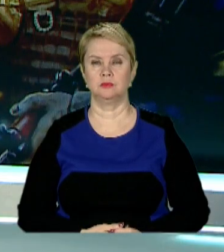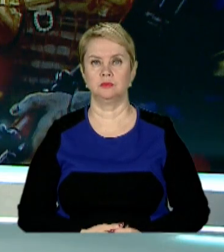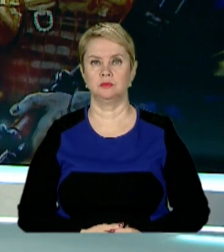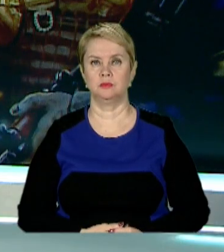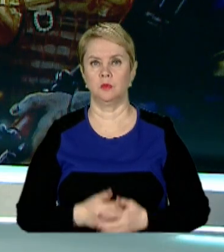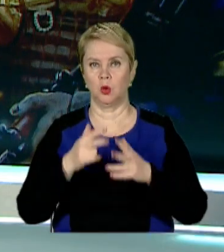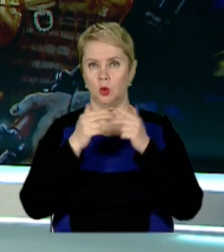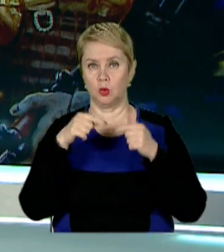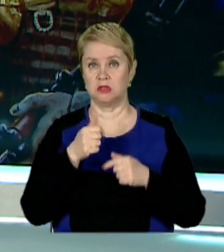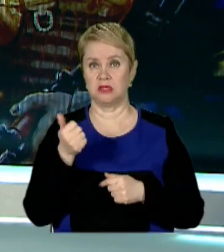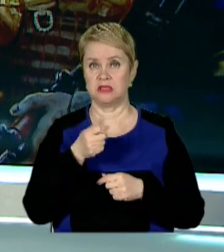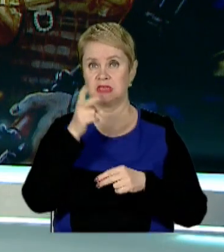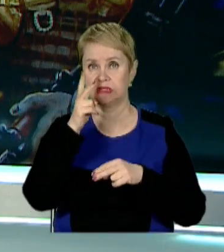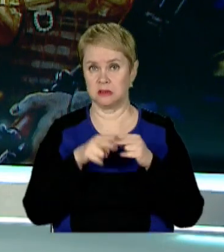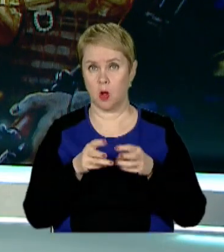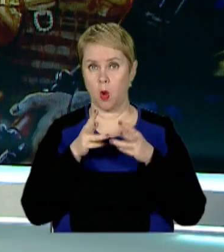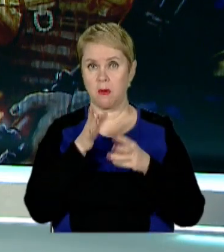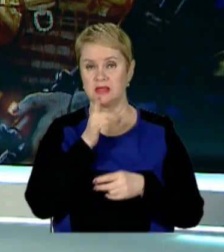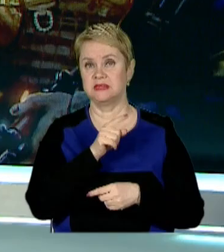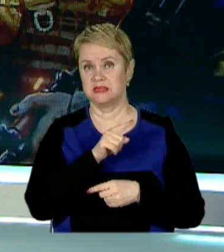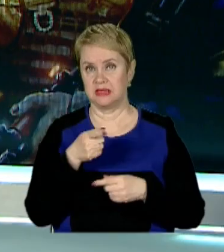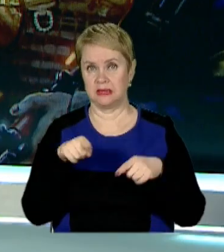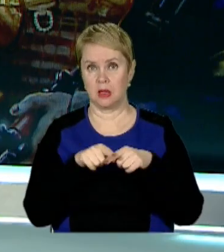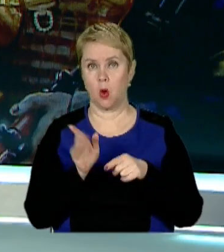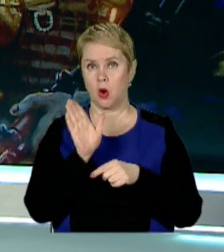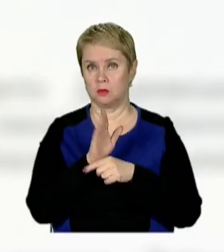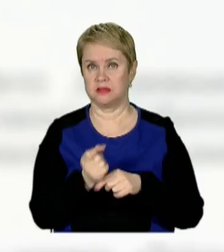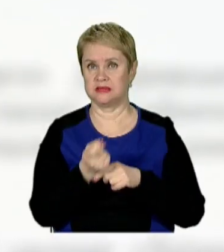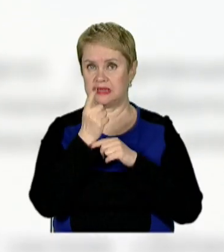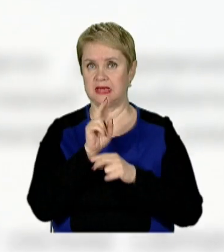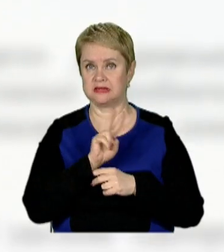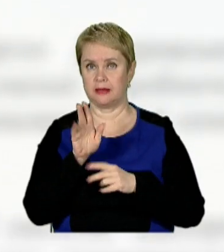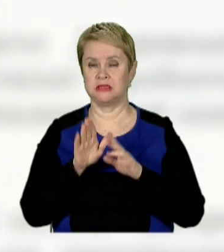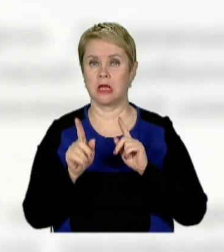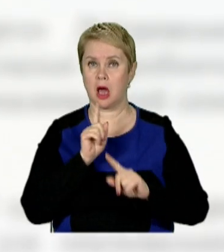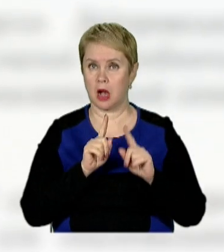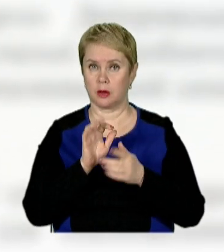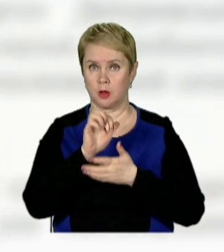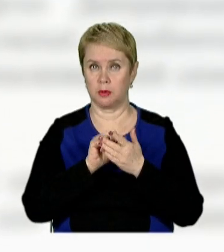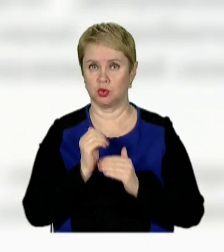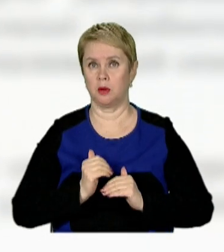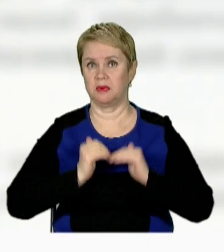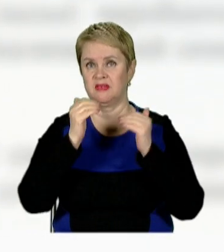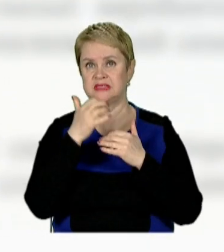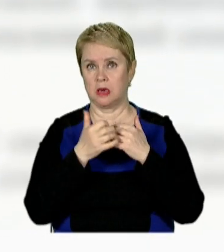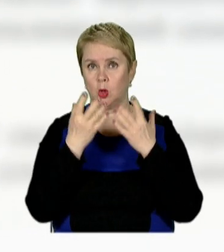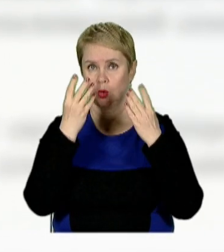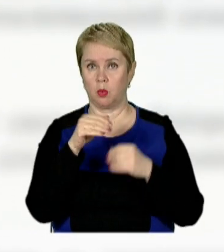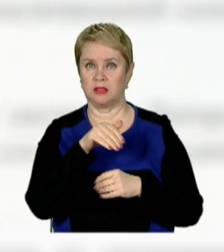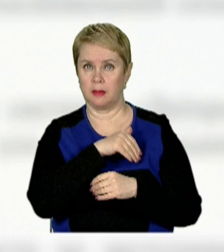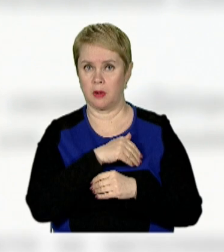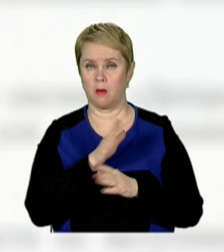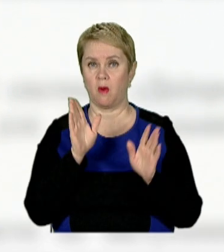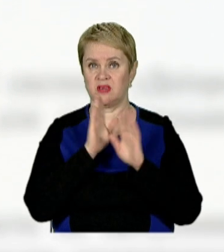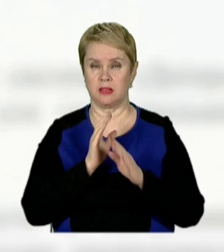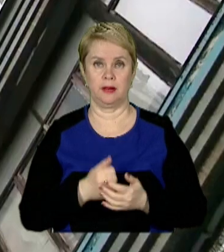У Дніпрі цього тижня закінчується опалювальний сезон. Таке розпорядження з'явилося на сайті міськради. Причина – підвищення середньодобової температури